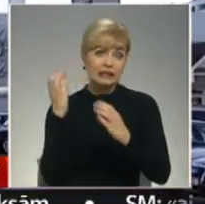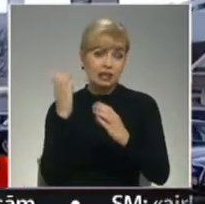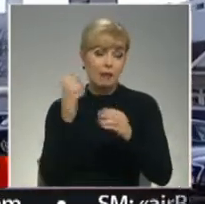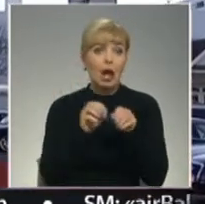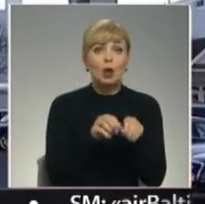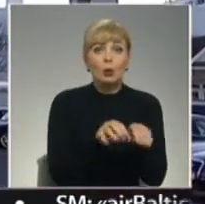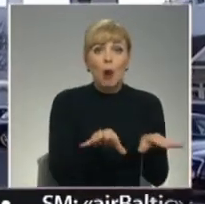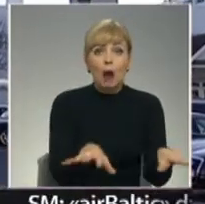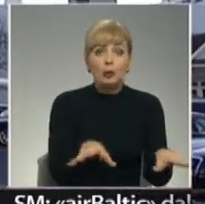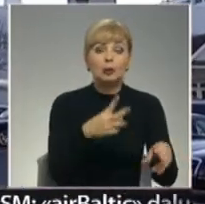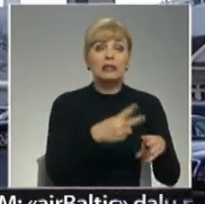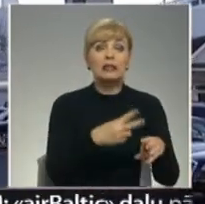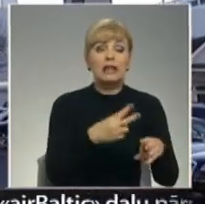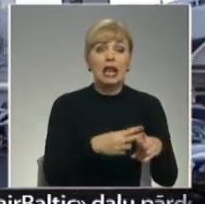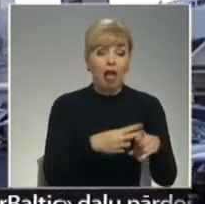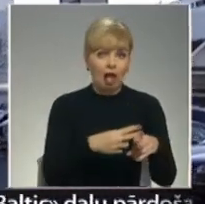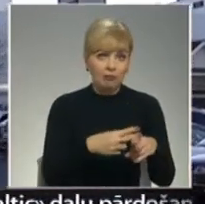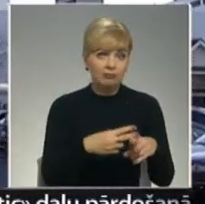nopludusī stikla masa.